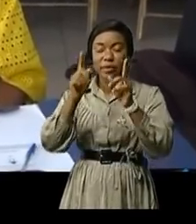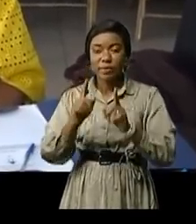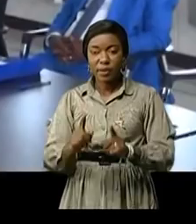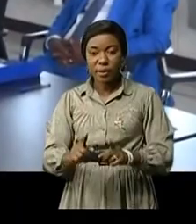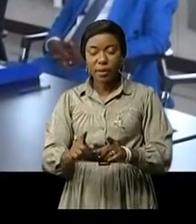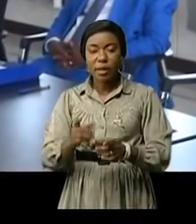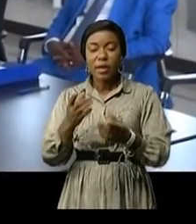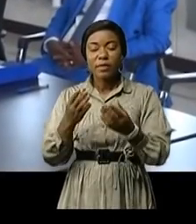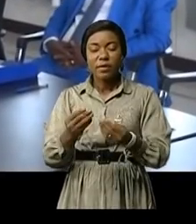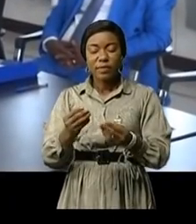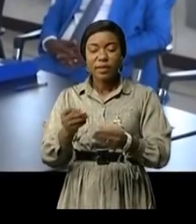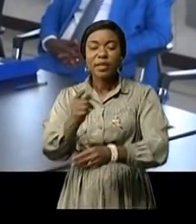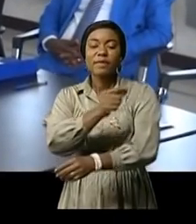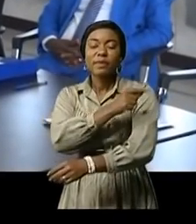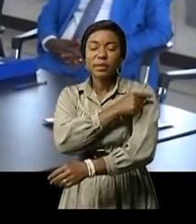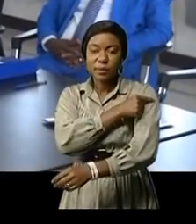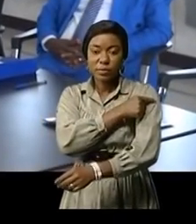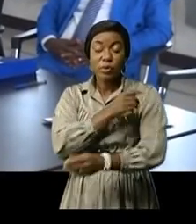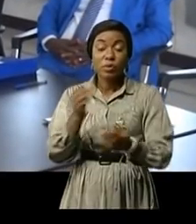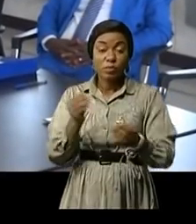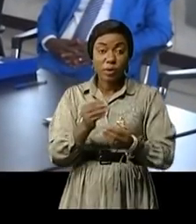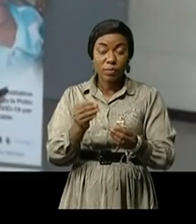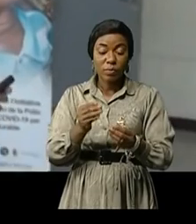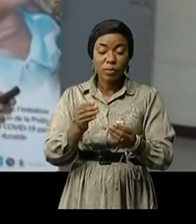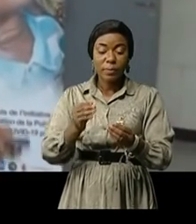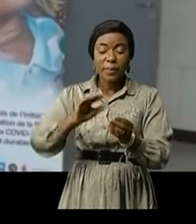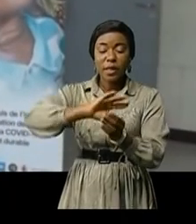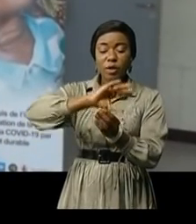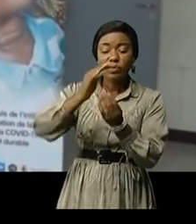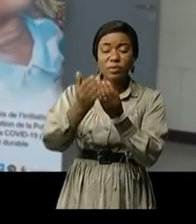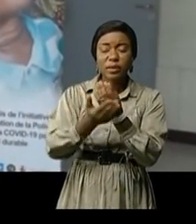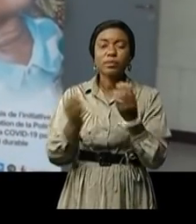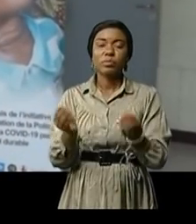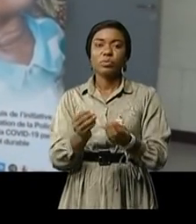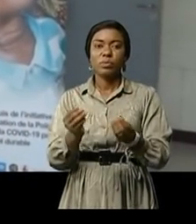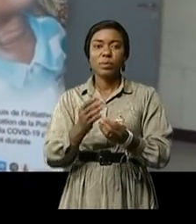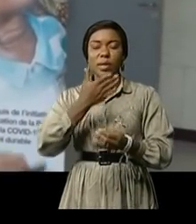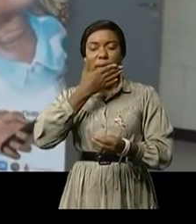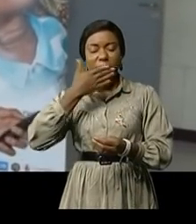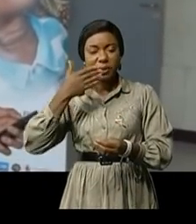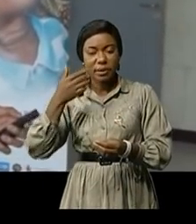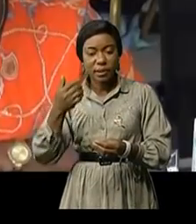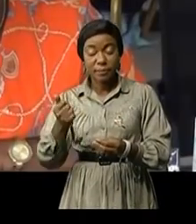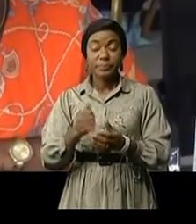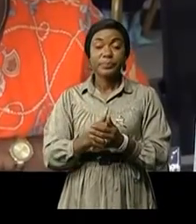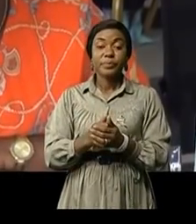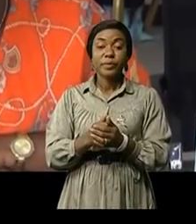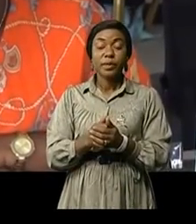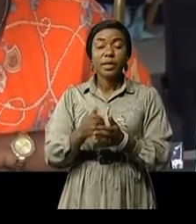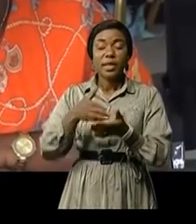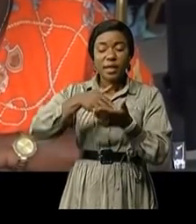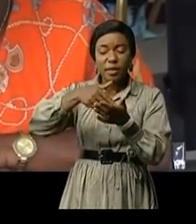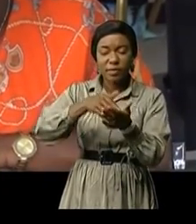en faveur de la vaccination. La faible couverture vaccinale est due à la conjugaison de plusieurs facteurs, notamment la faible